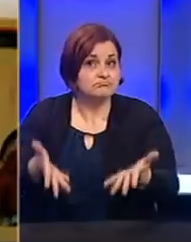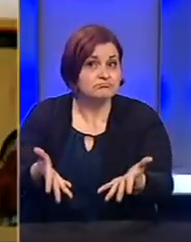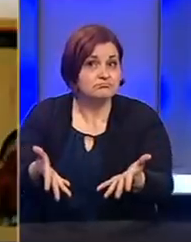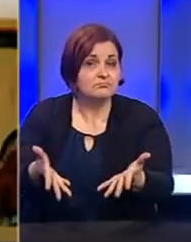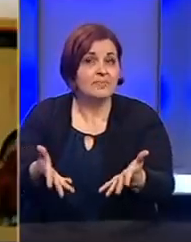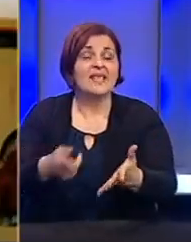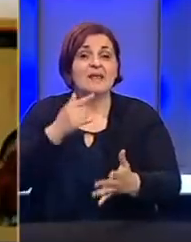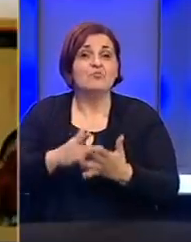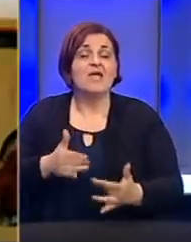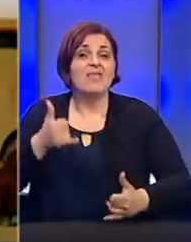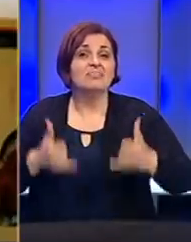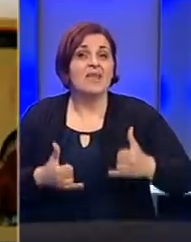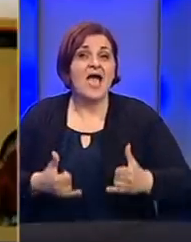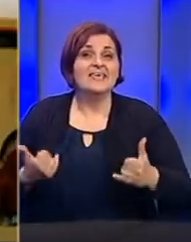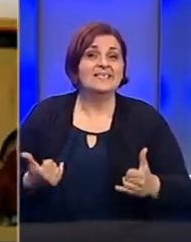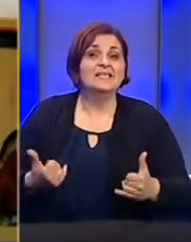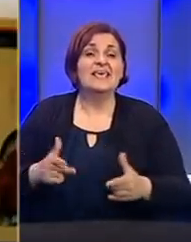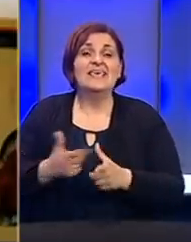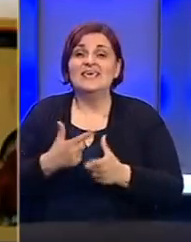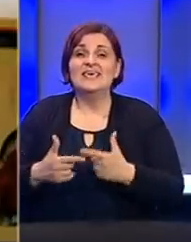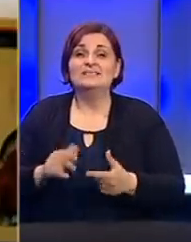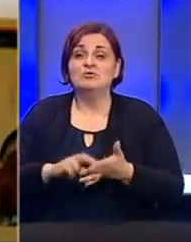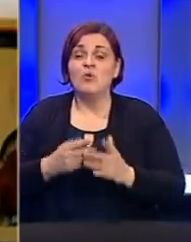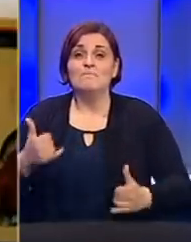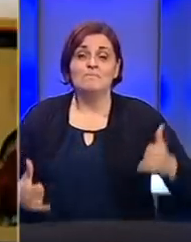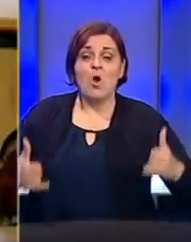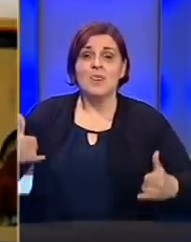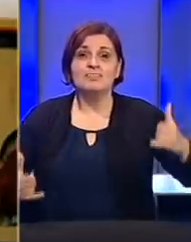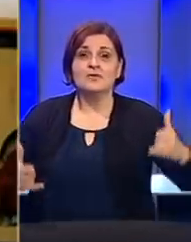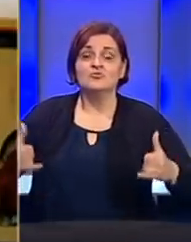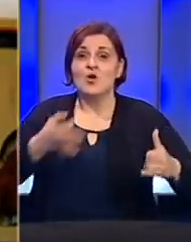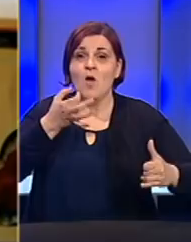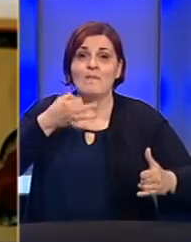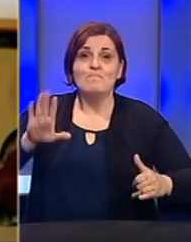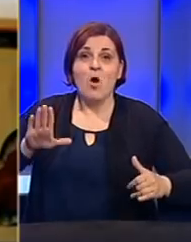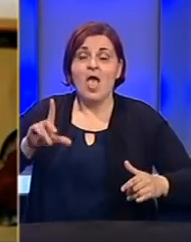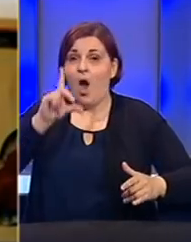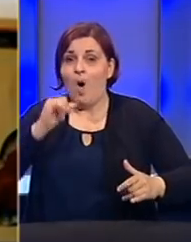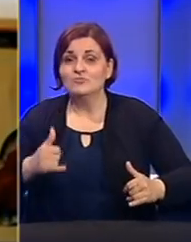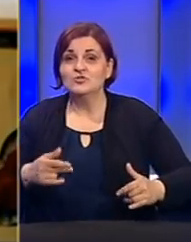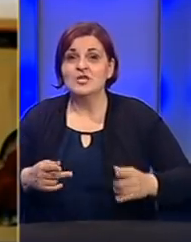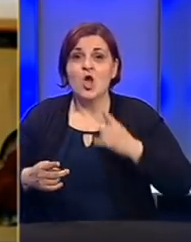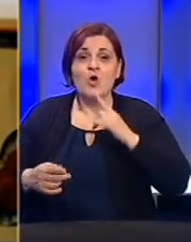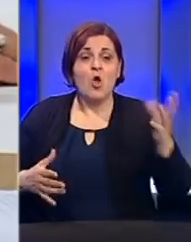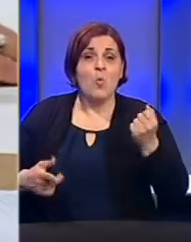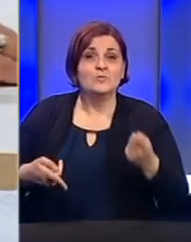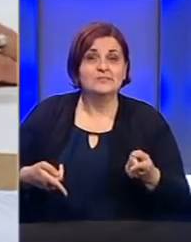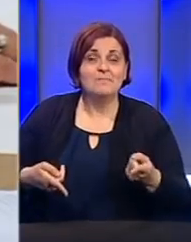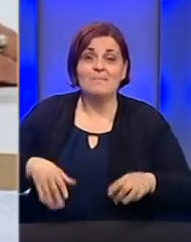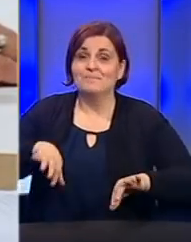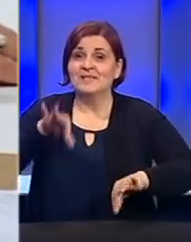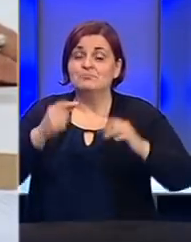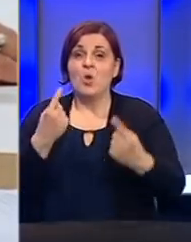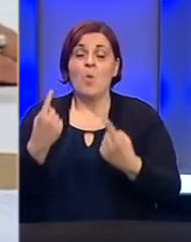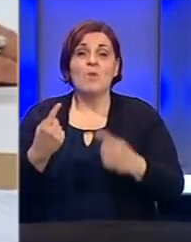sada počinje takmičene između političitala koja je bolja opština, koja je uspešnija. Izbori